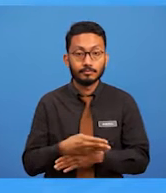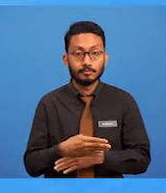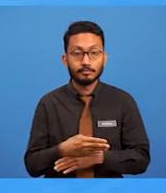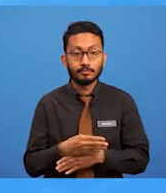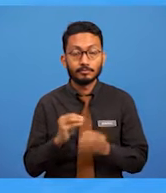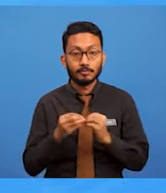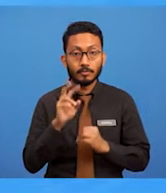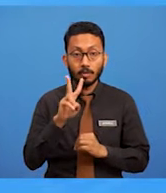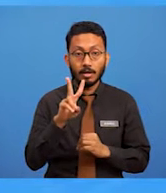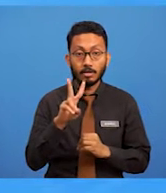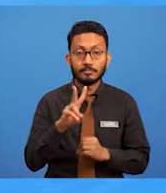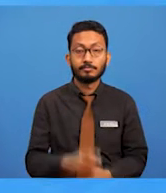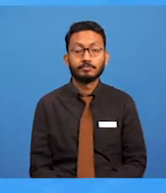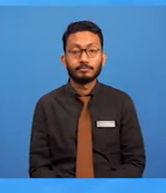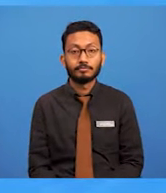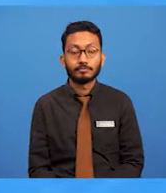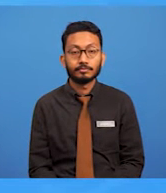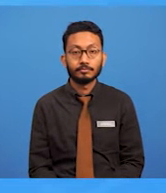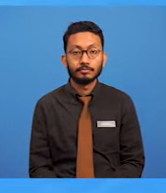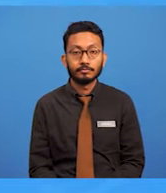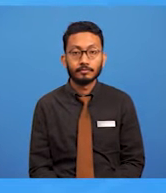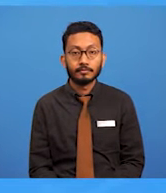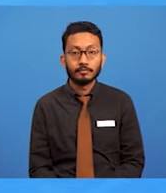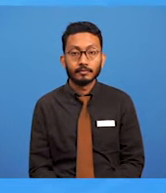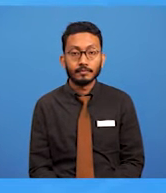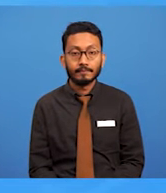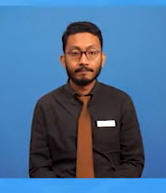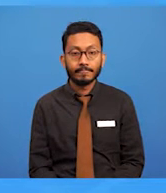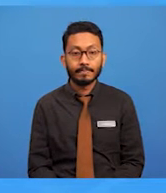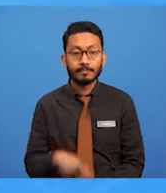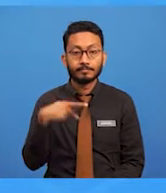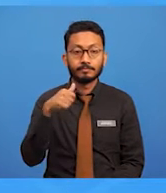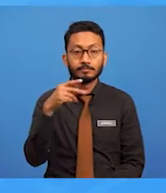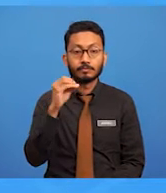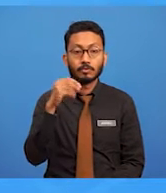Yang kedua, reka bentuk korporan.